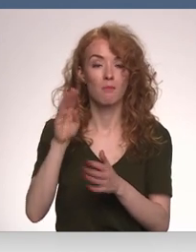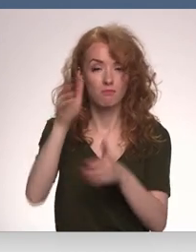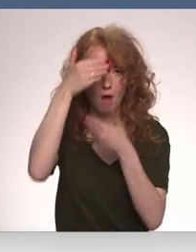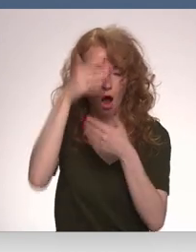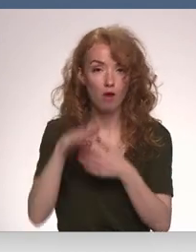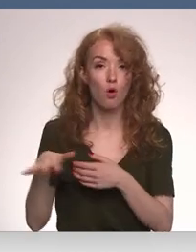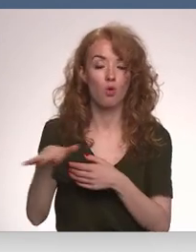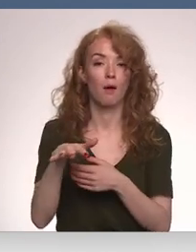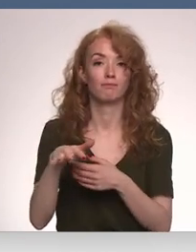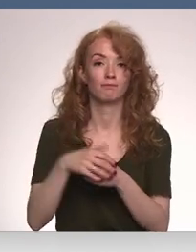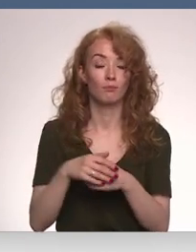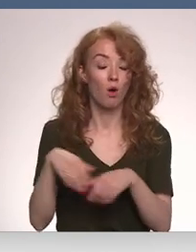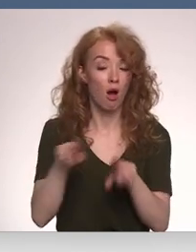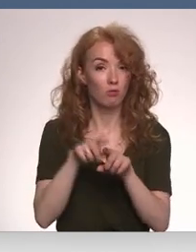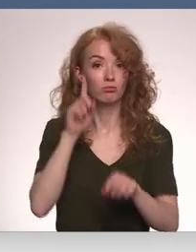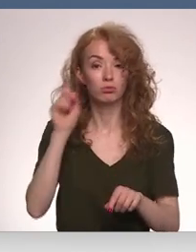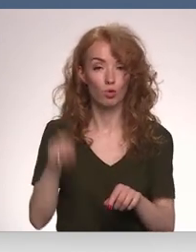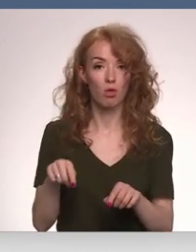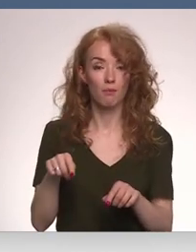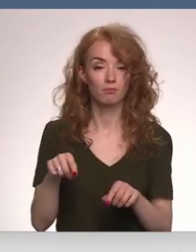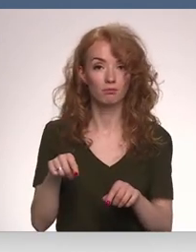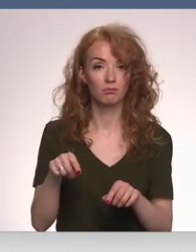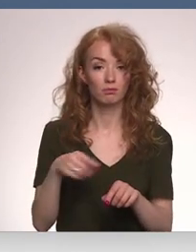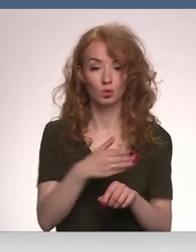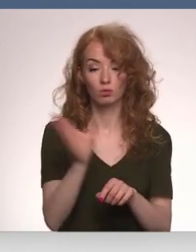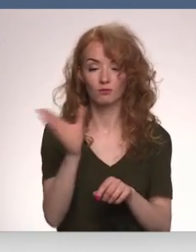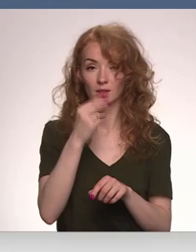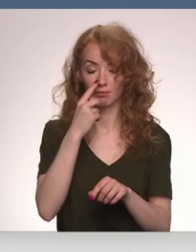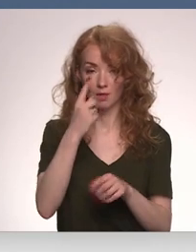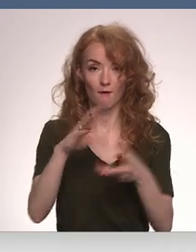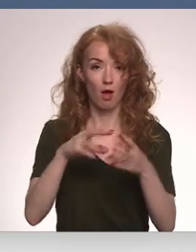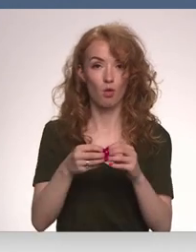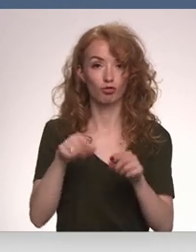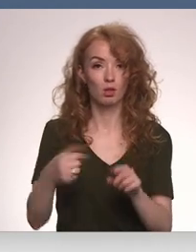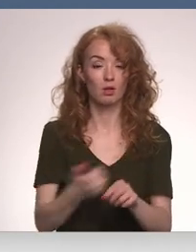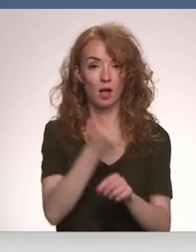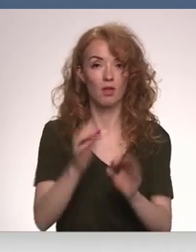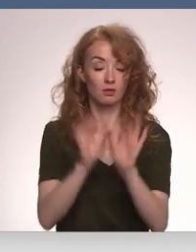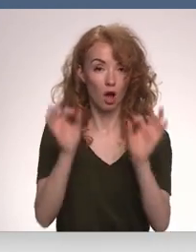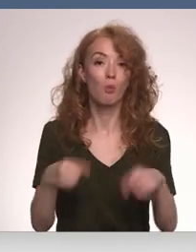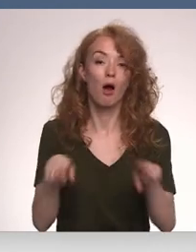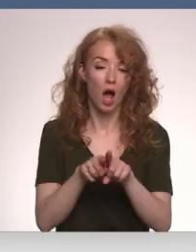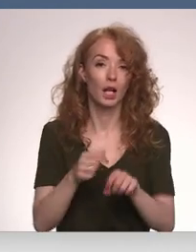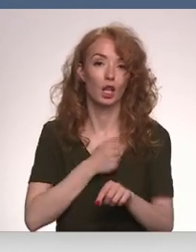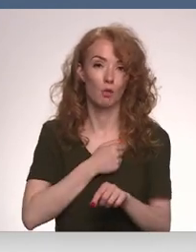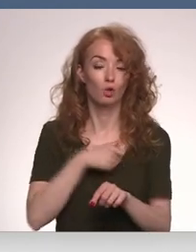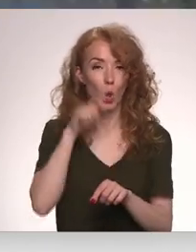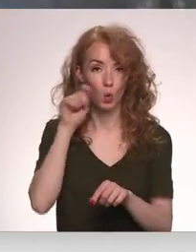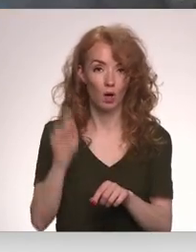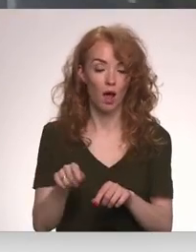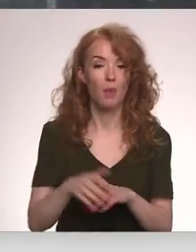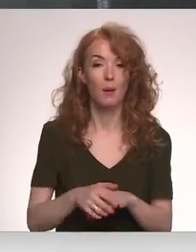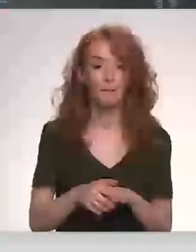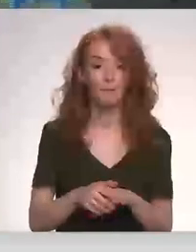un, protams, kā jūs visi pamanījāt, šī gada sākumā arī, diemžēl, Ukraina.